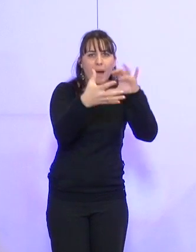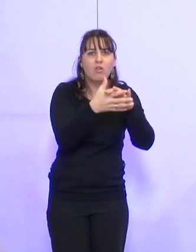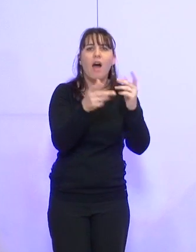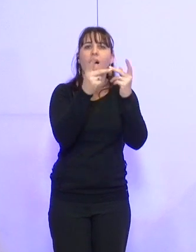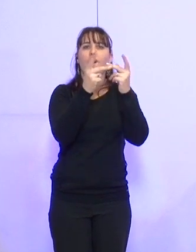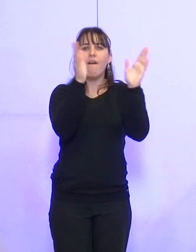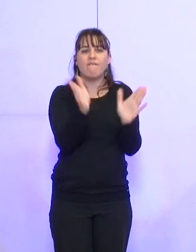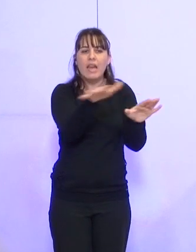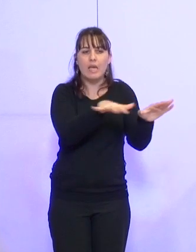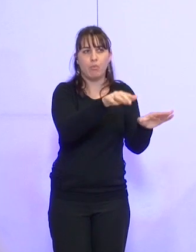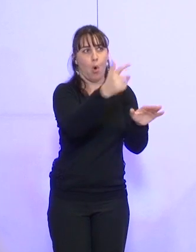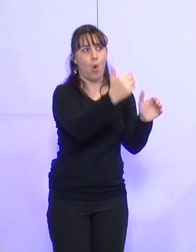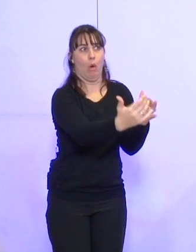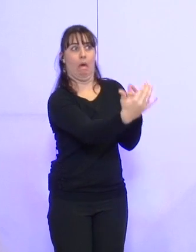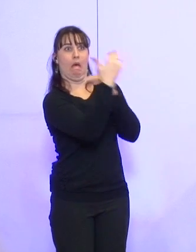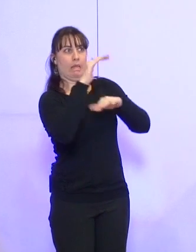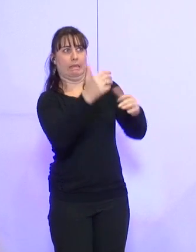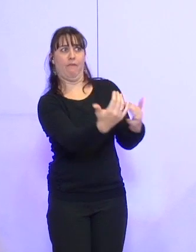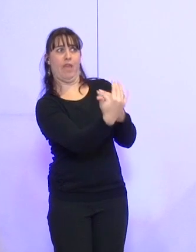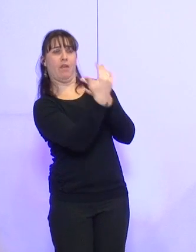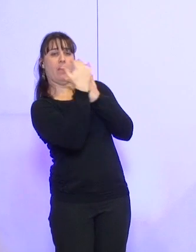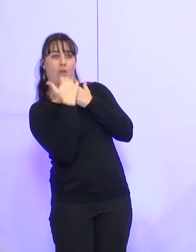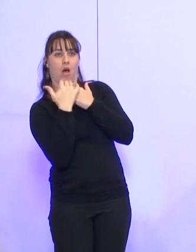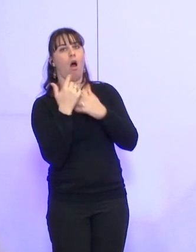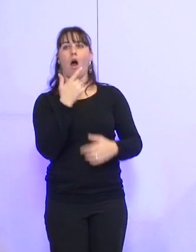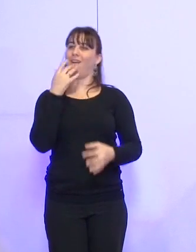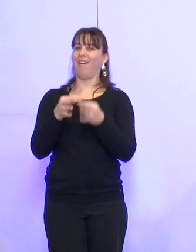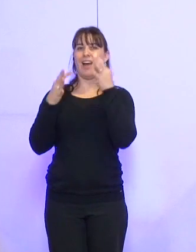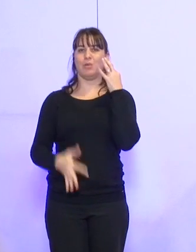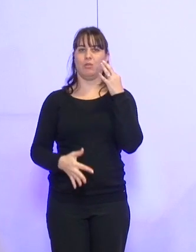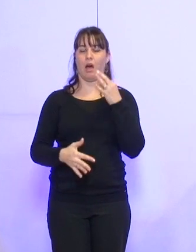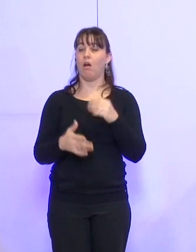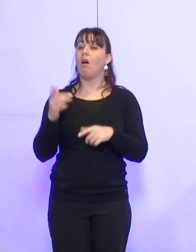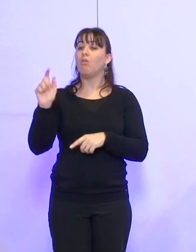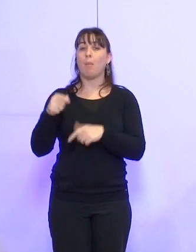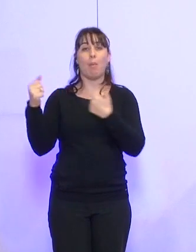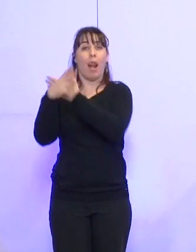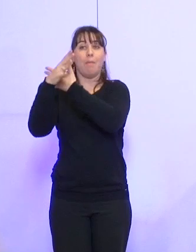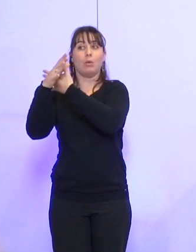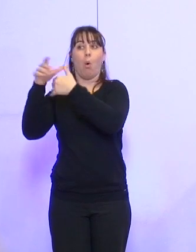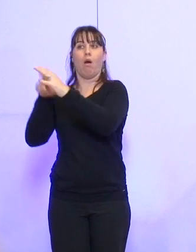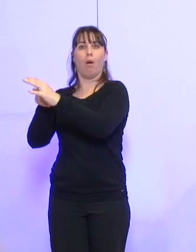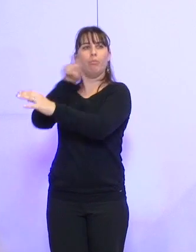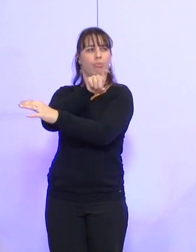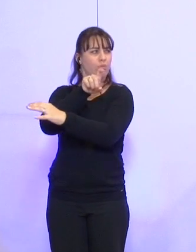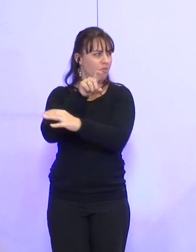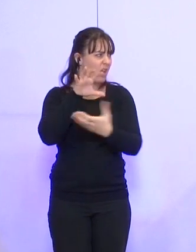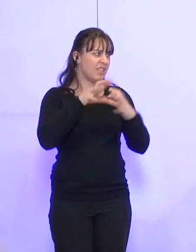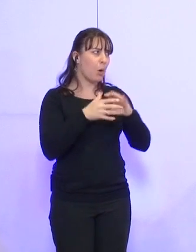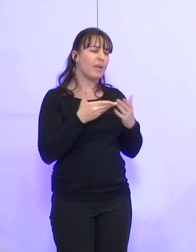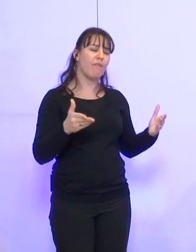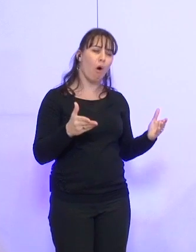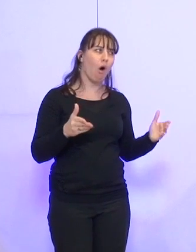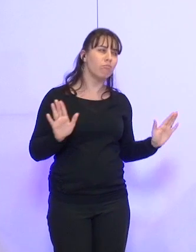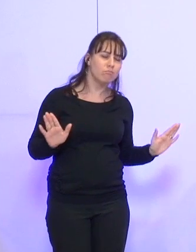'ils viennent maintenant à l'abattoir et que de la sorte, l'abattoir soit exclu du domaine de la métro. C'est un peu compliqué, je ne cache pas.